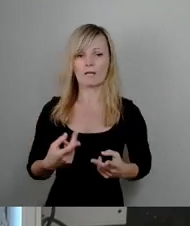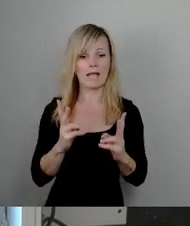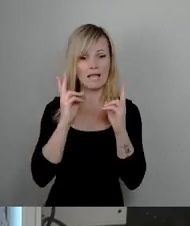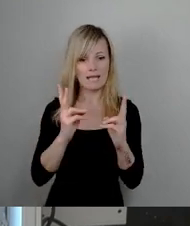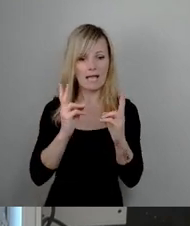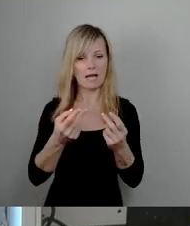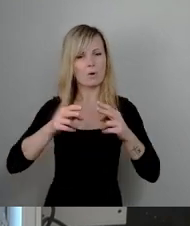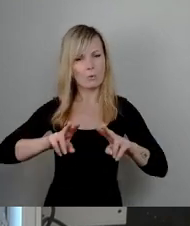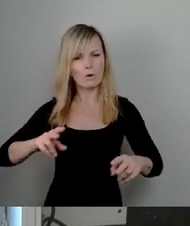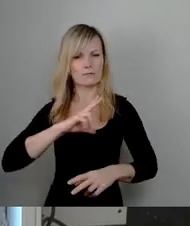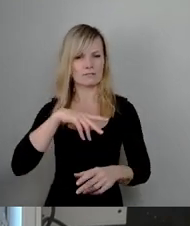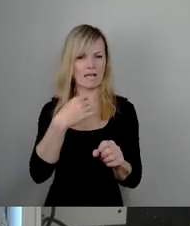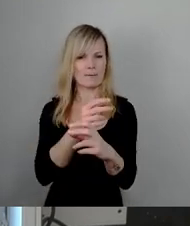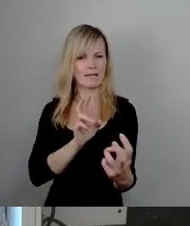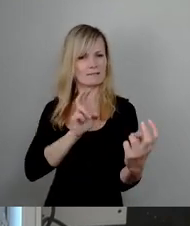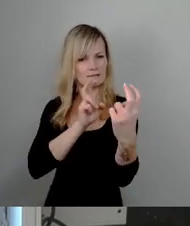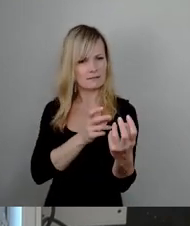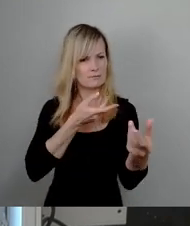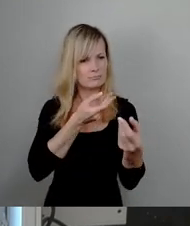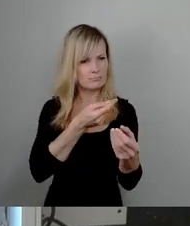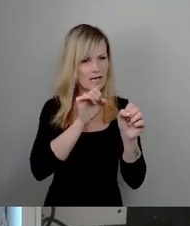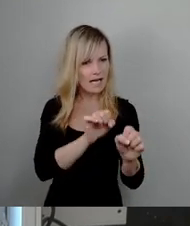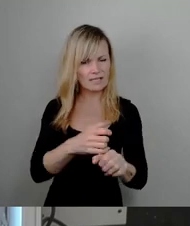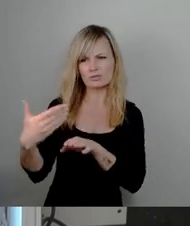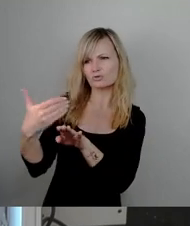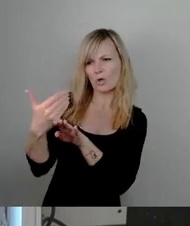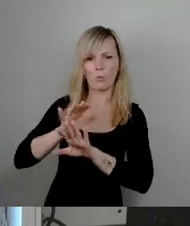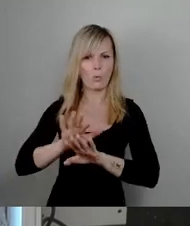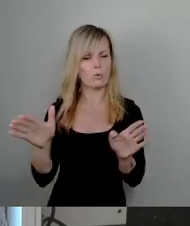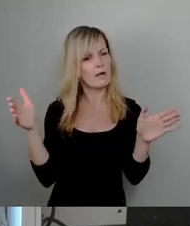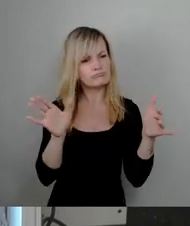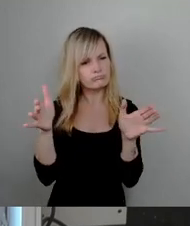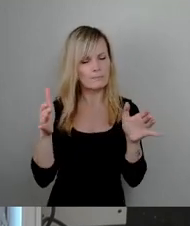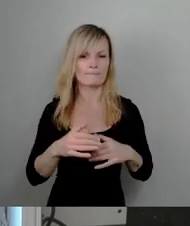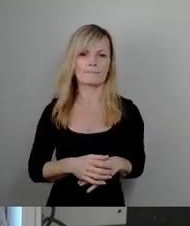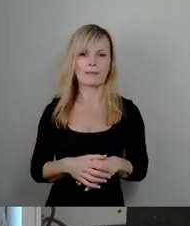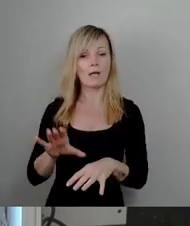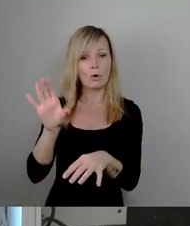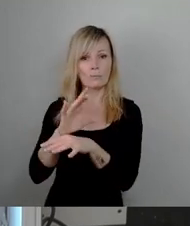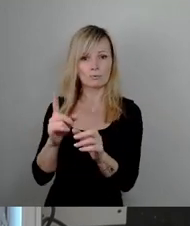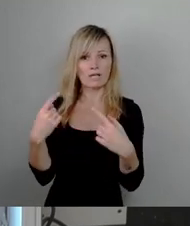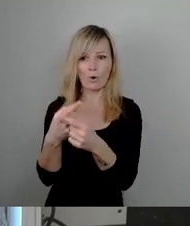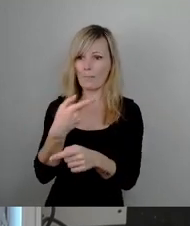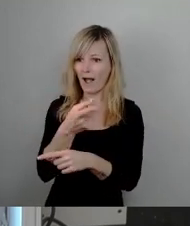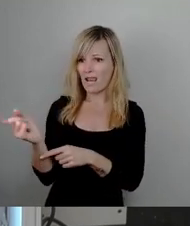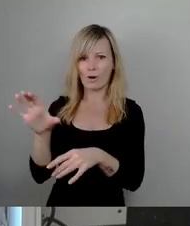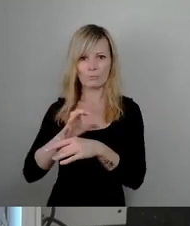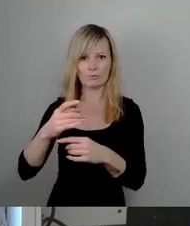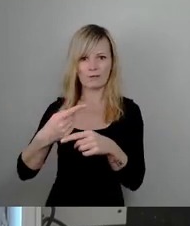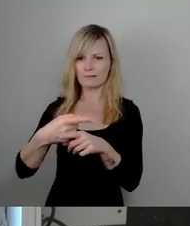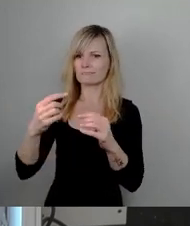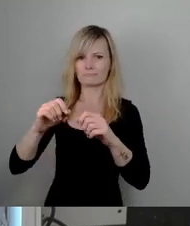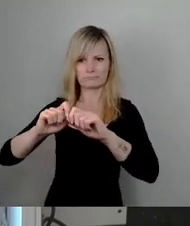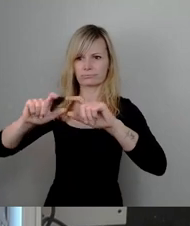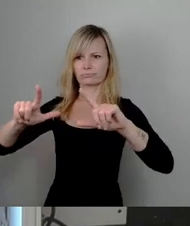Ruhe mit einer Sozialarbeiterin austauschen kann. Wir sprechen von Computerräumen, in denen die Computer funktionieren und auf denen die auch auf zeitgemäße Art